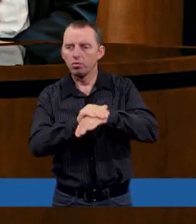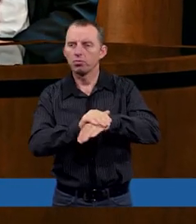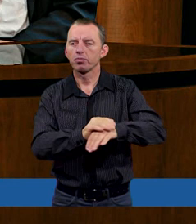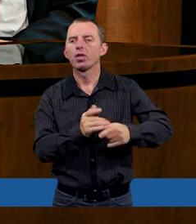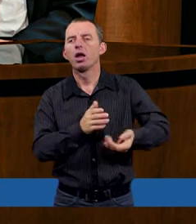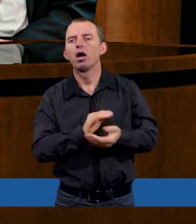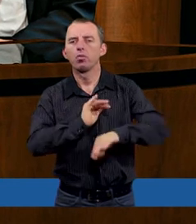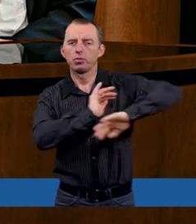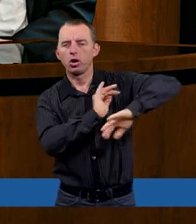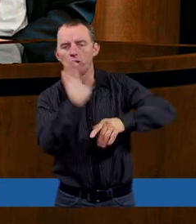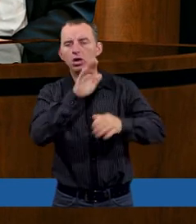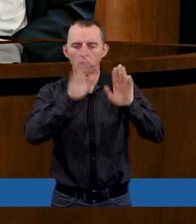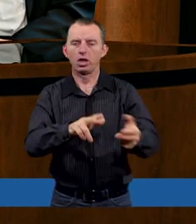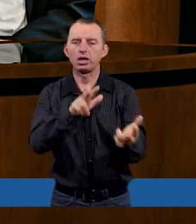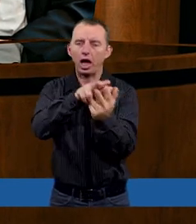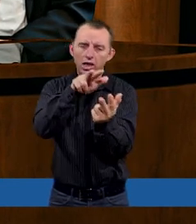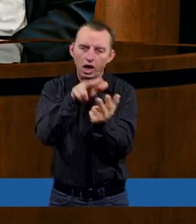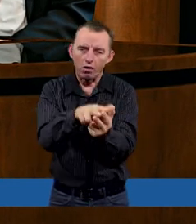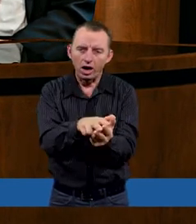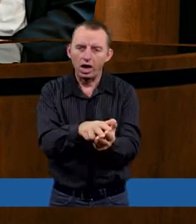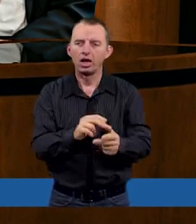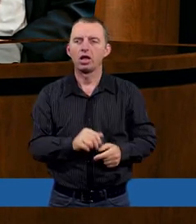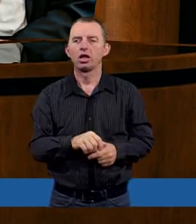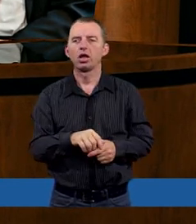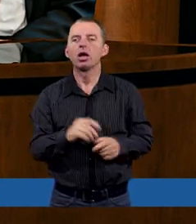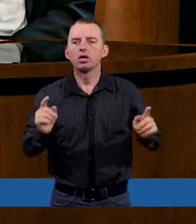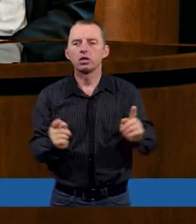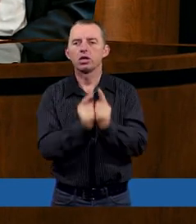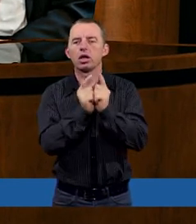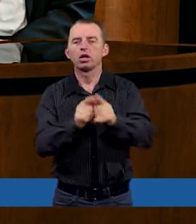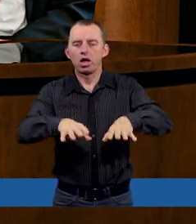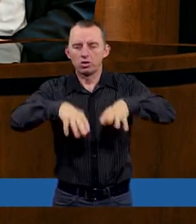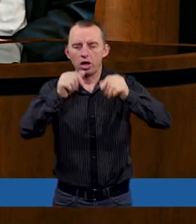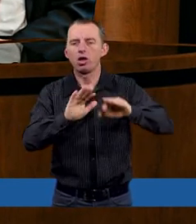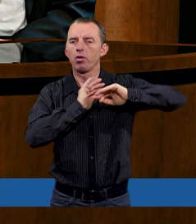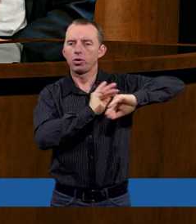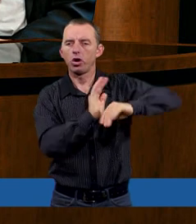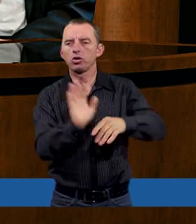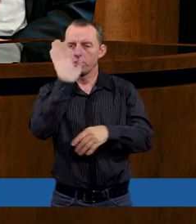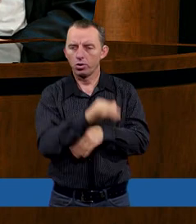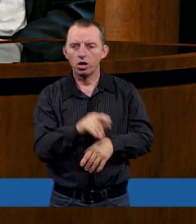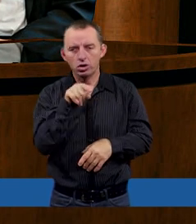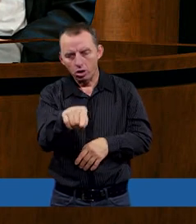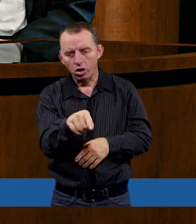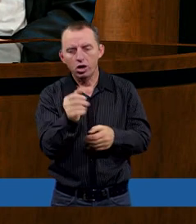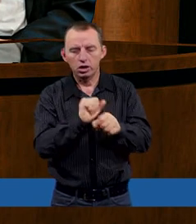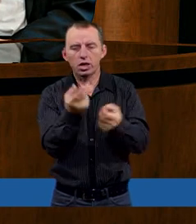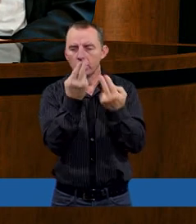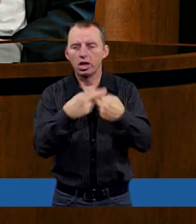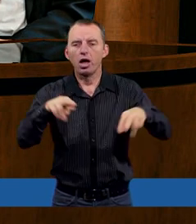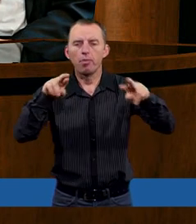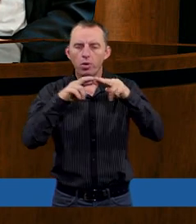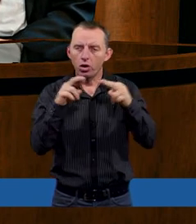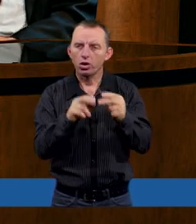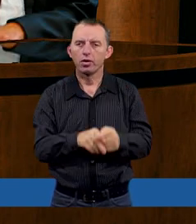zostają zaatakowani, zaczynają bronić Boga. Myślę, że to jest pewne nieporozumienie. To tak